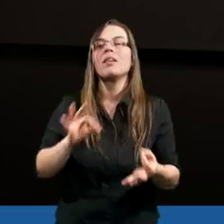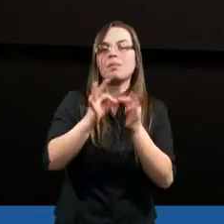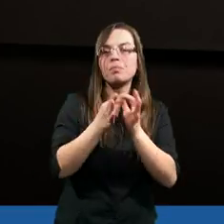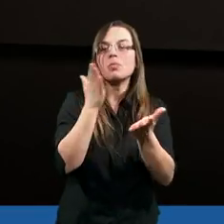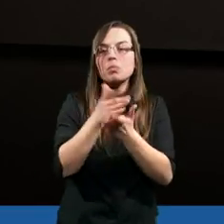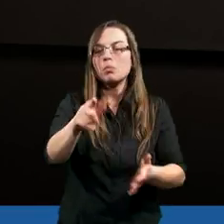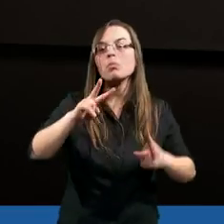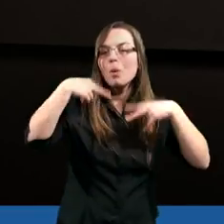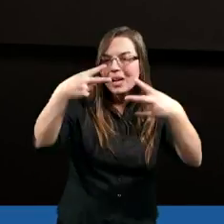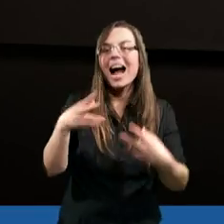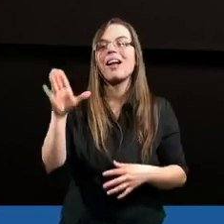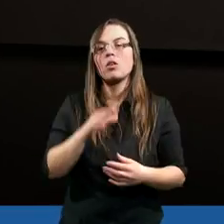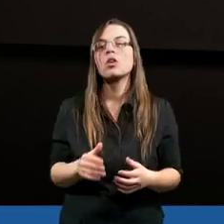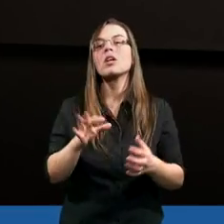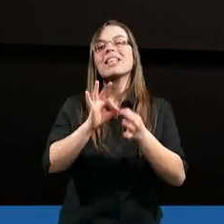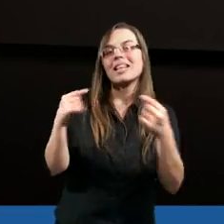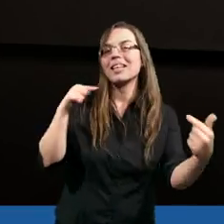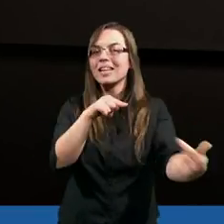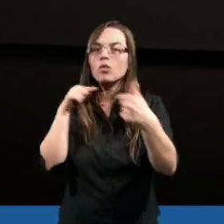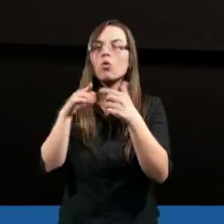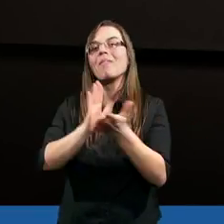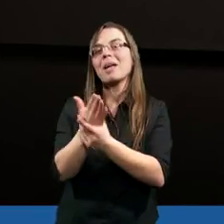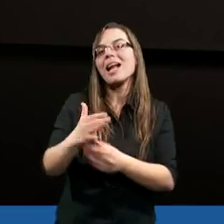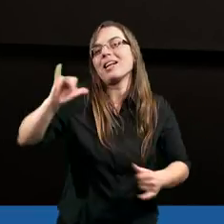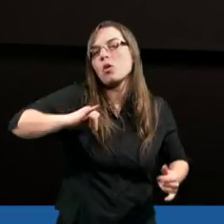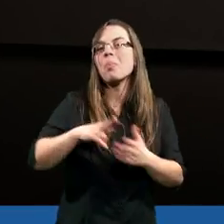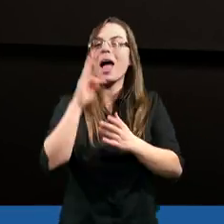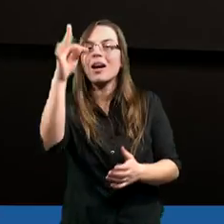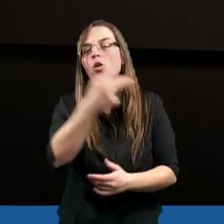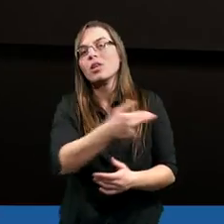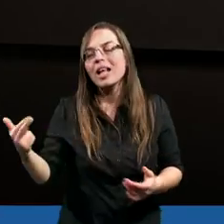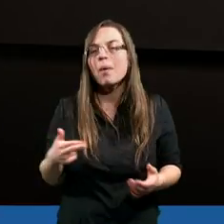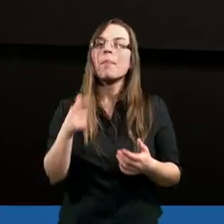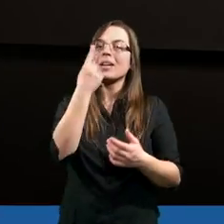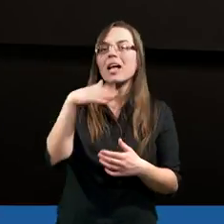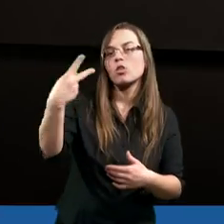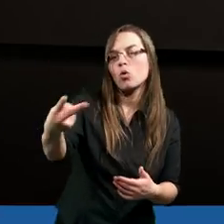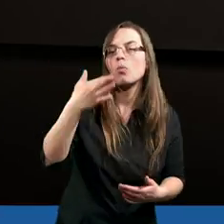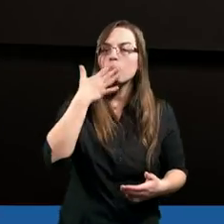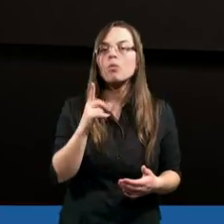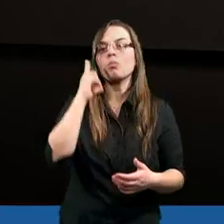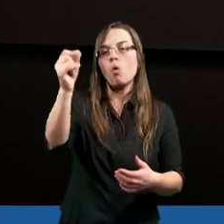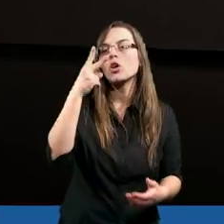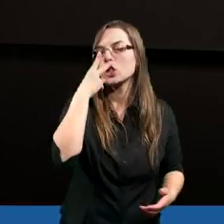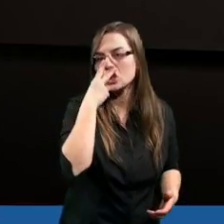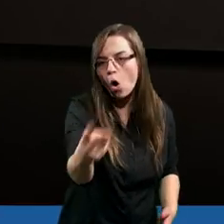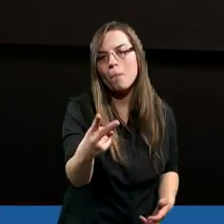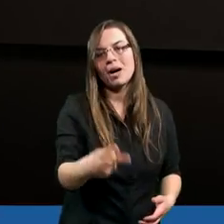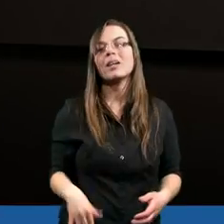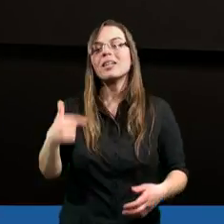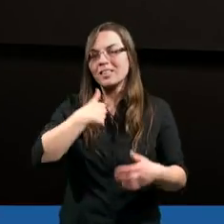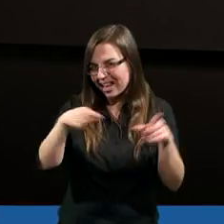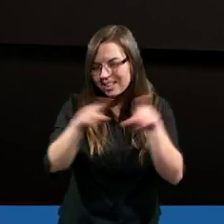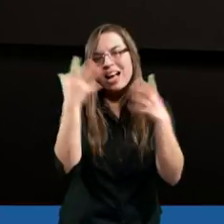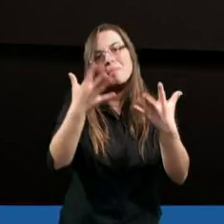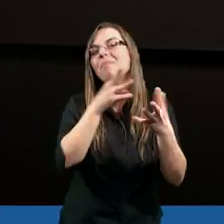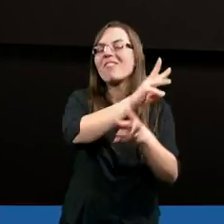uczniów Pana Jezusa, którzy dyskutowali między sobą na Jego temat. Jeden powiedział do drugiego Pójdź i zobacz. Ja